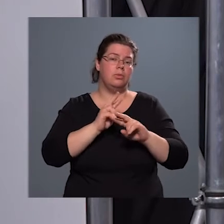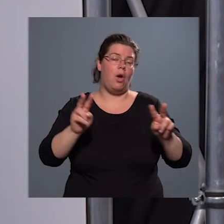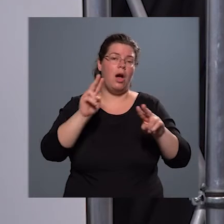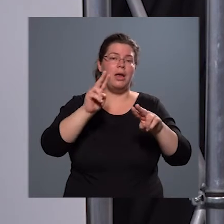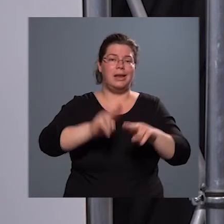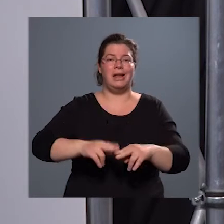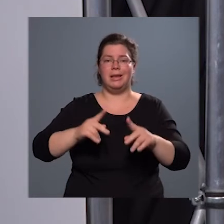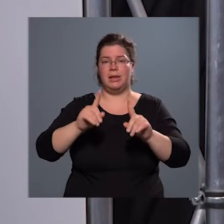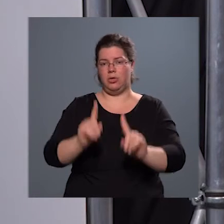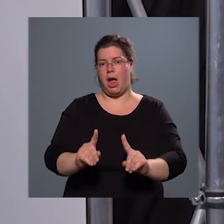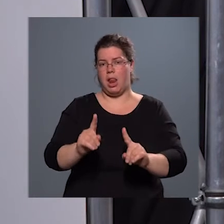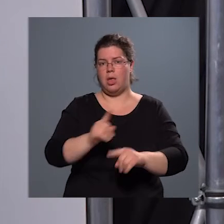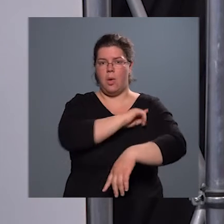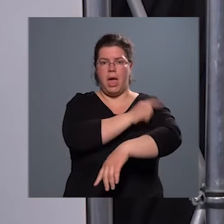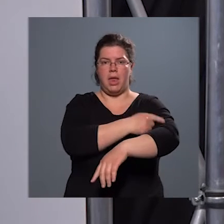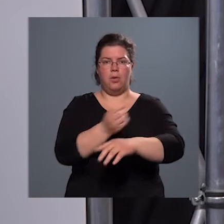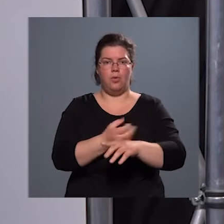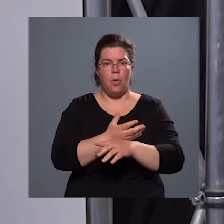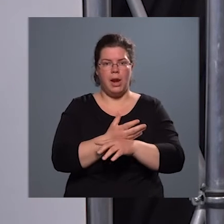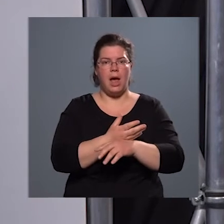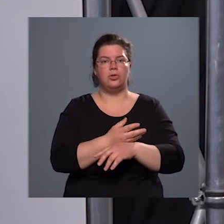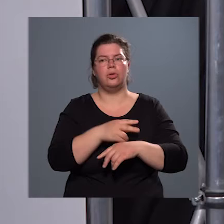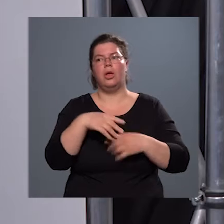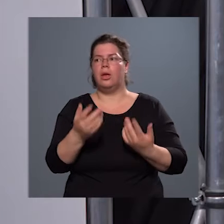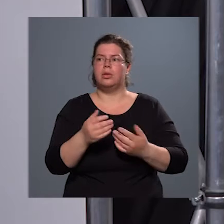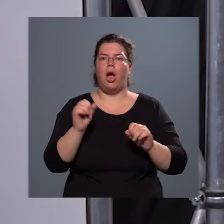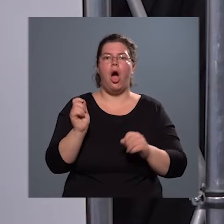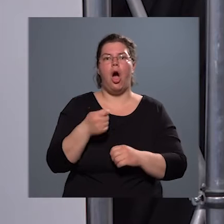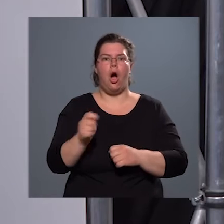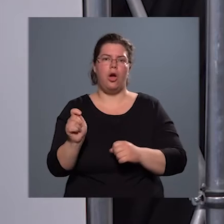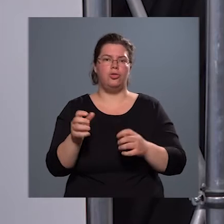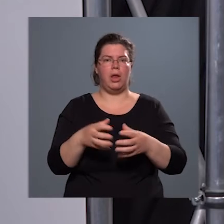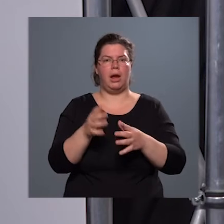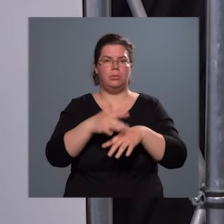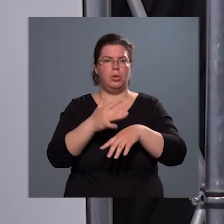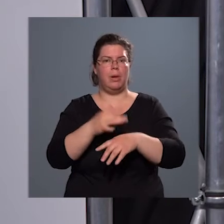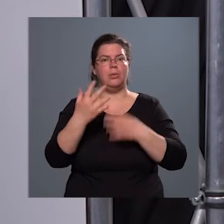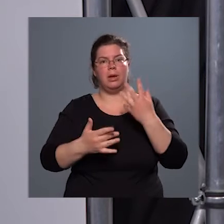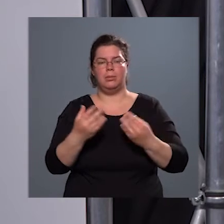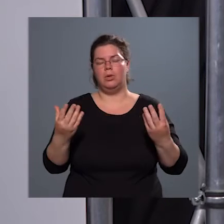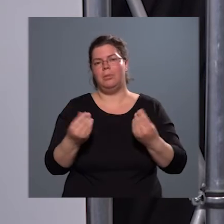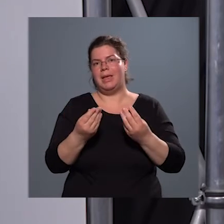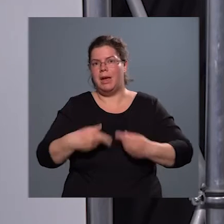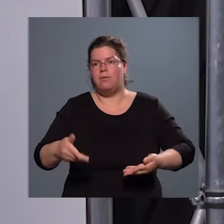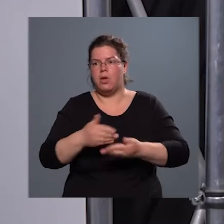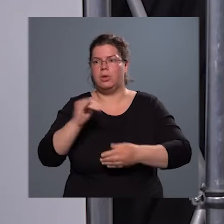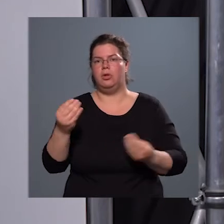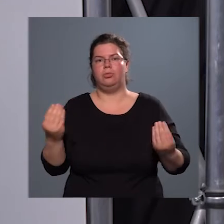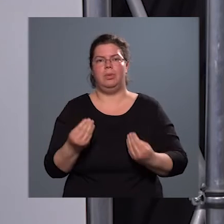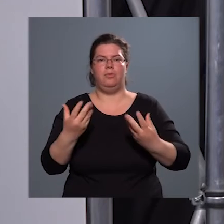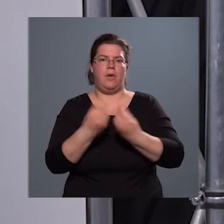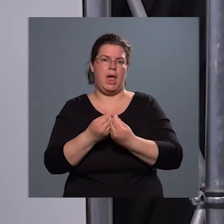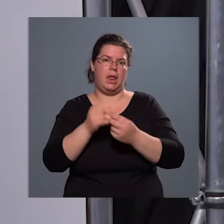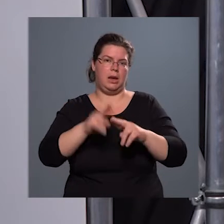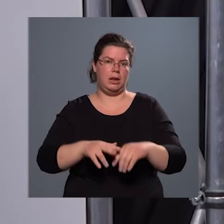erőforrásokat, magyarán mondva hadsereget próbáljuk megszámolni, hogy mennyien vagyunk és mivel rendelkezünk, és a következő lesz